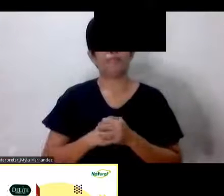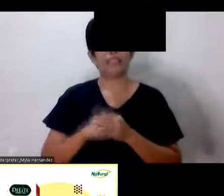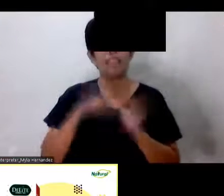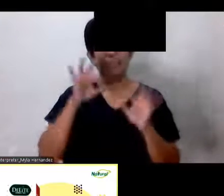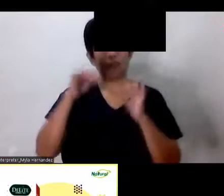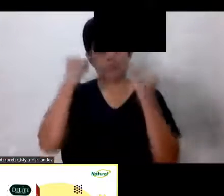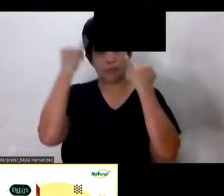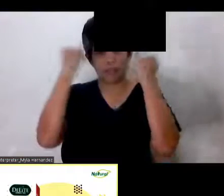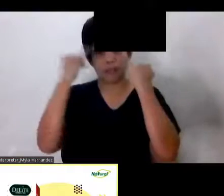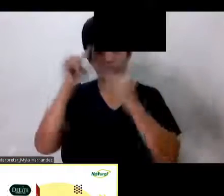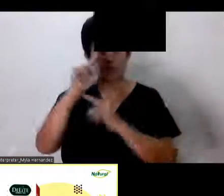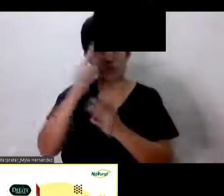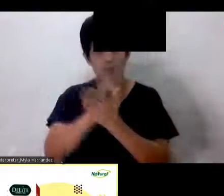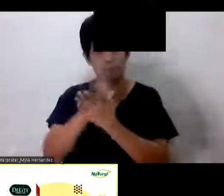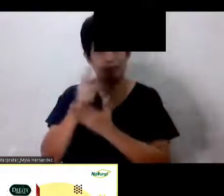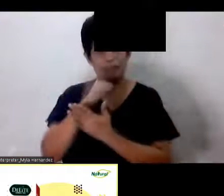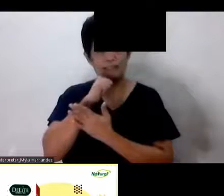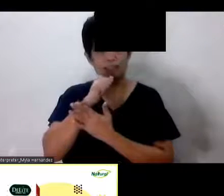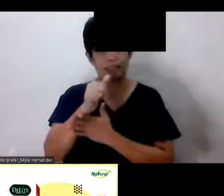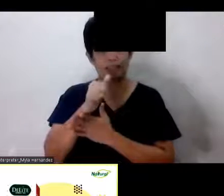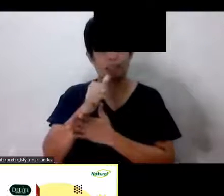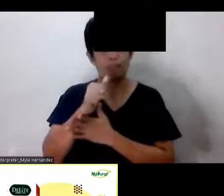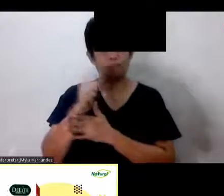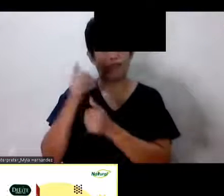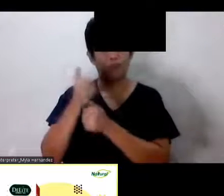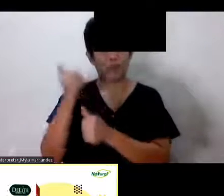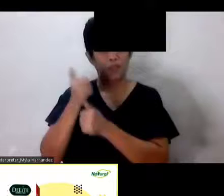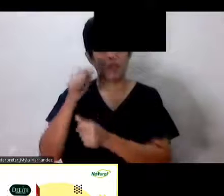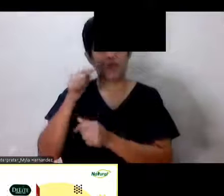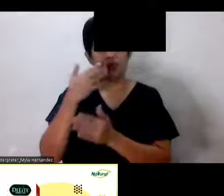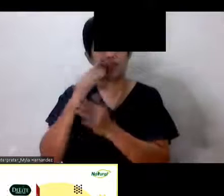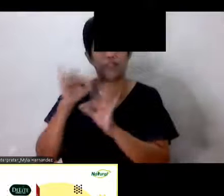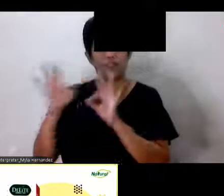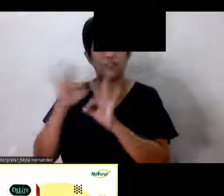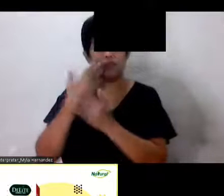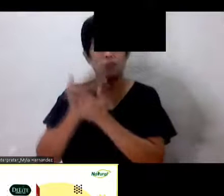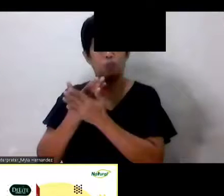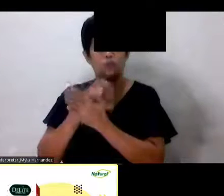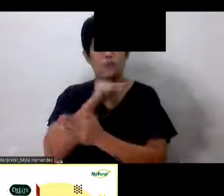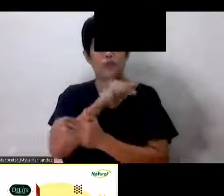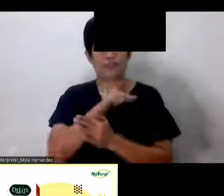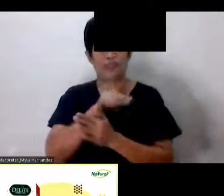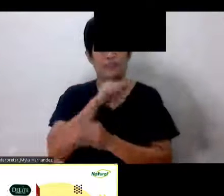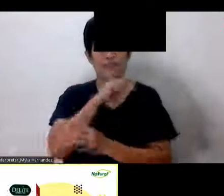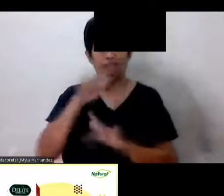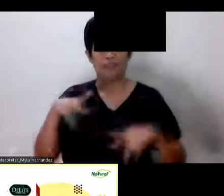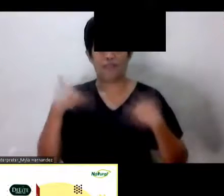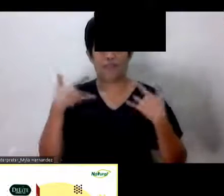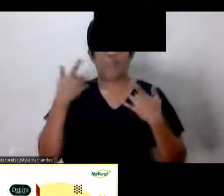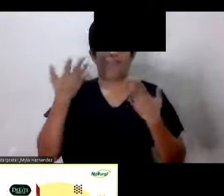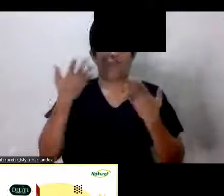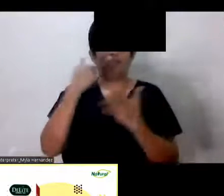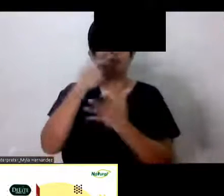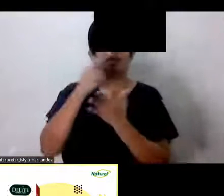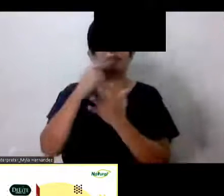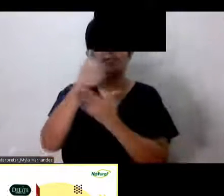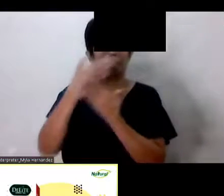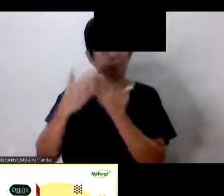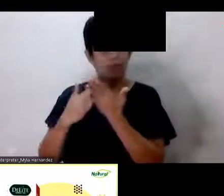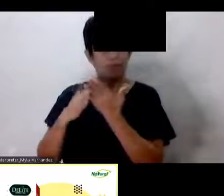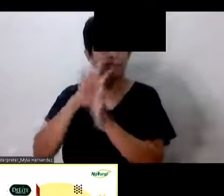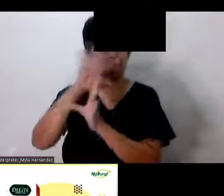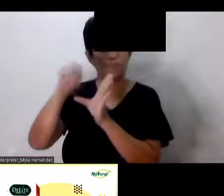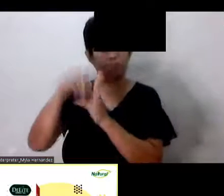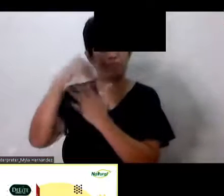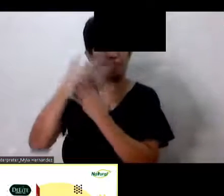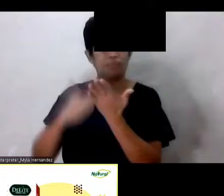mo kung one week Ka hindi magdumi Kung maganda yung quality of life mo Diba? Okay So that's part of quality of life Okay